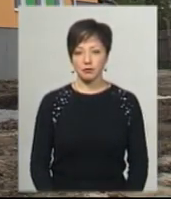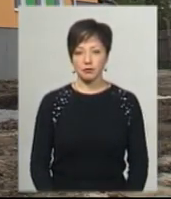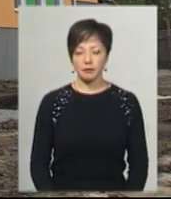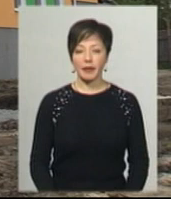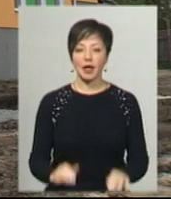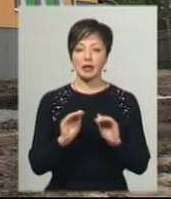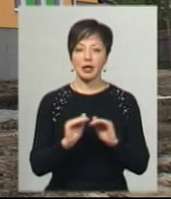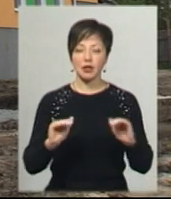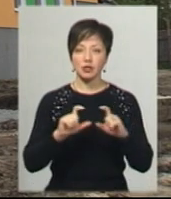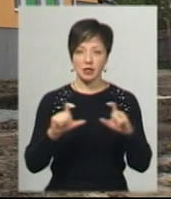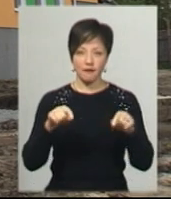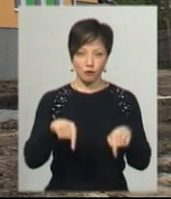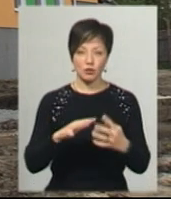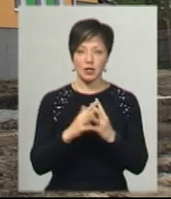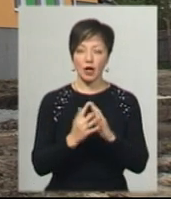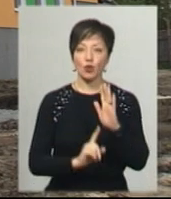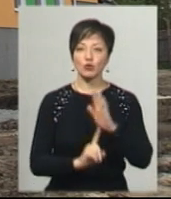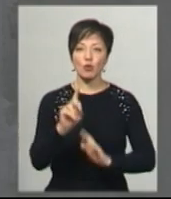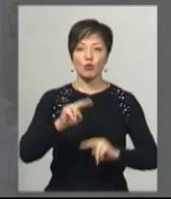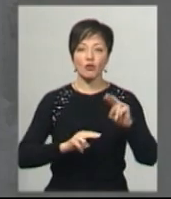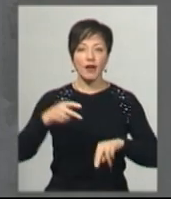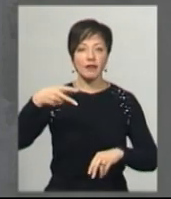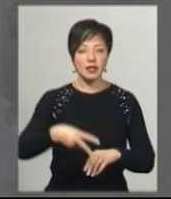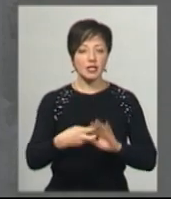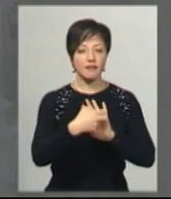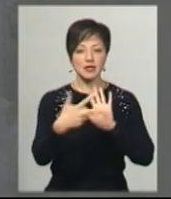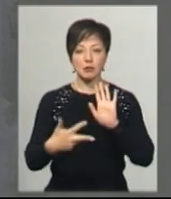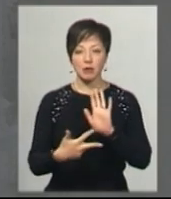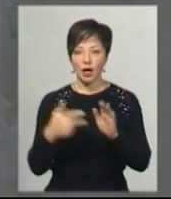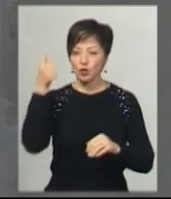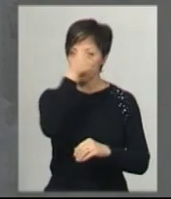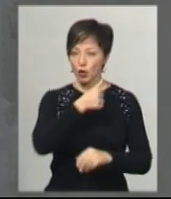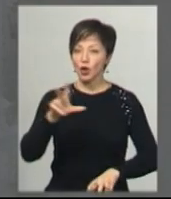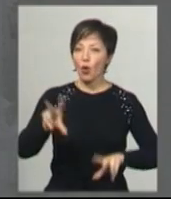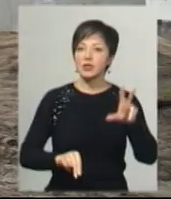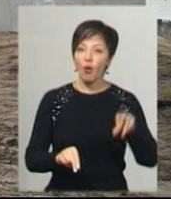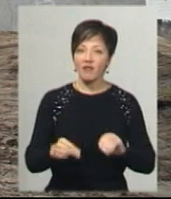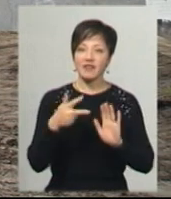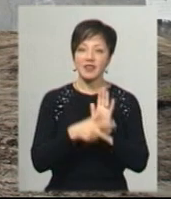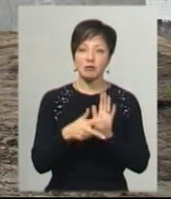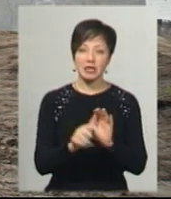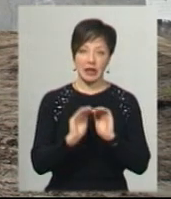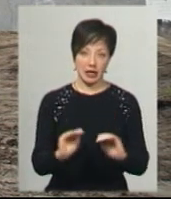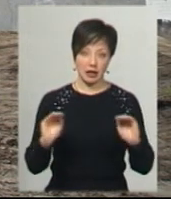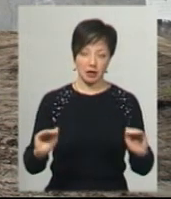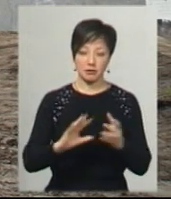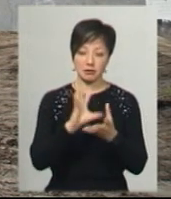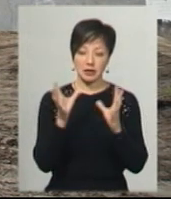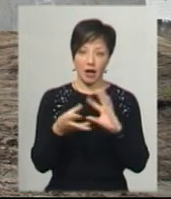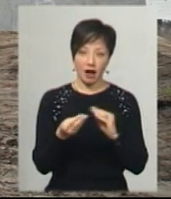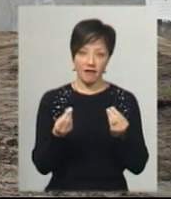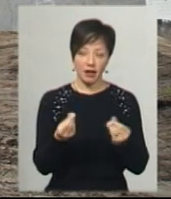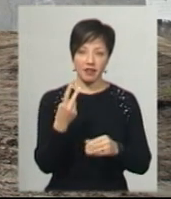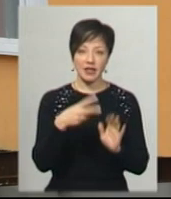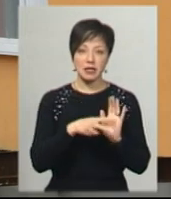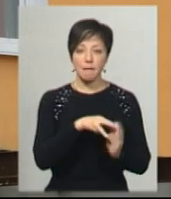Дитячий садочок у селі Давидківці розпочали будувати у 2018 році. Розрахований він на 80 дітей. Загальна вартість проєкту